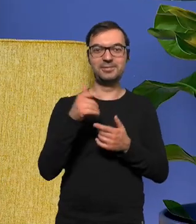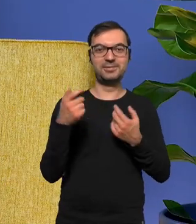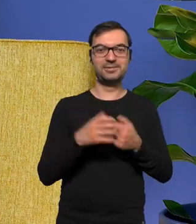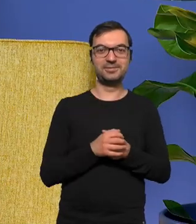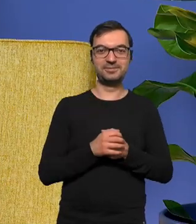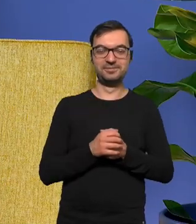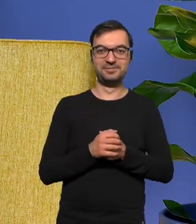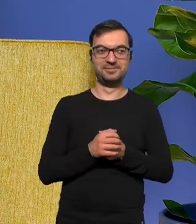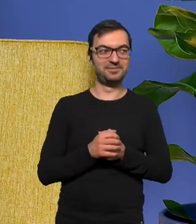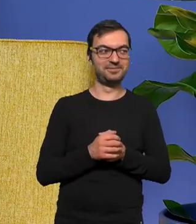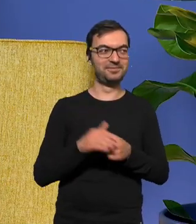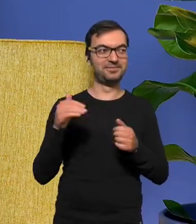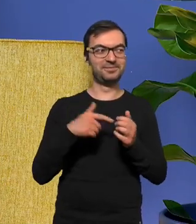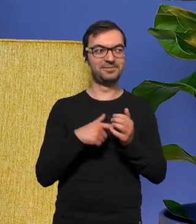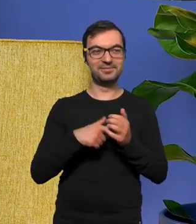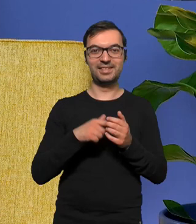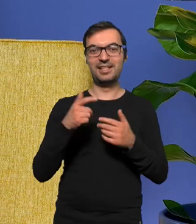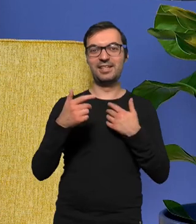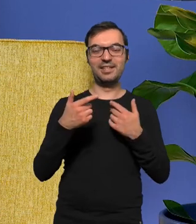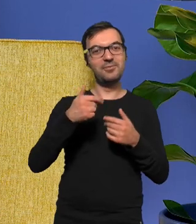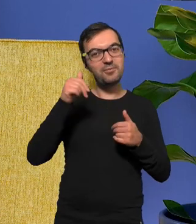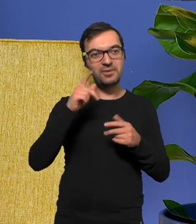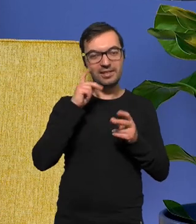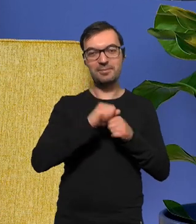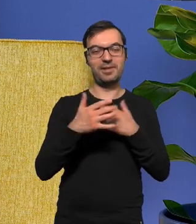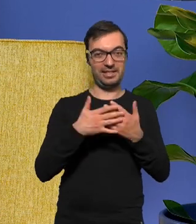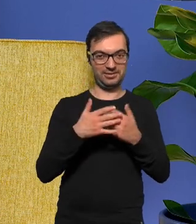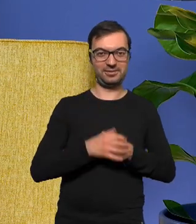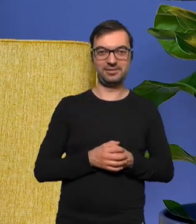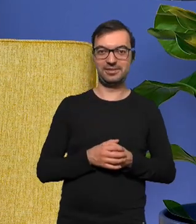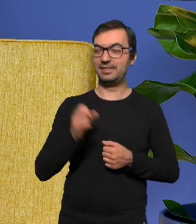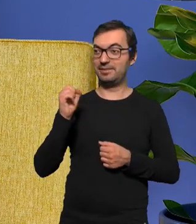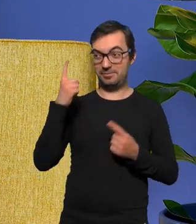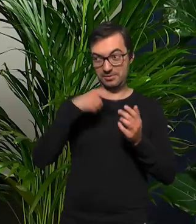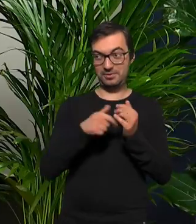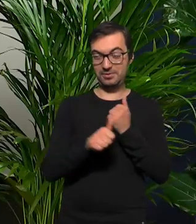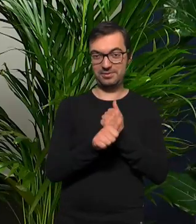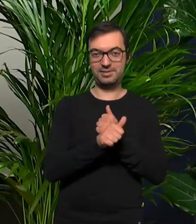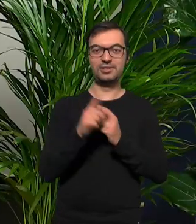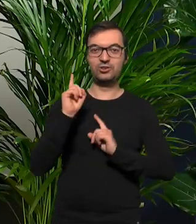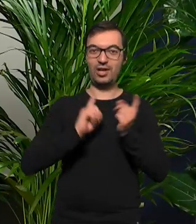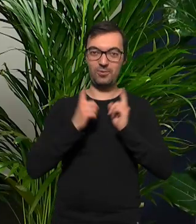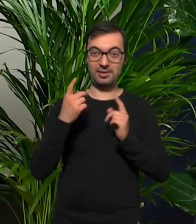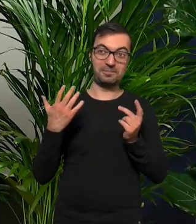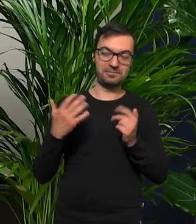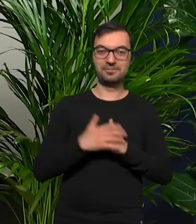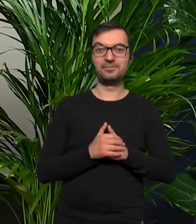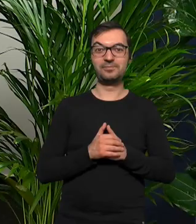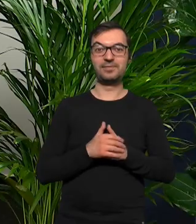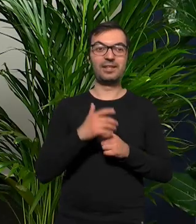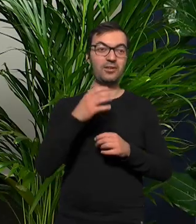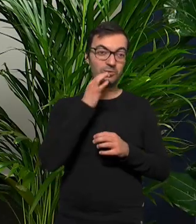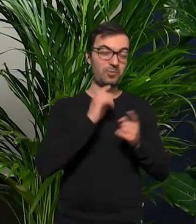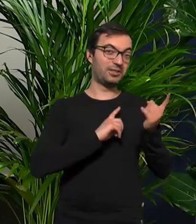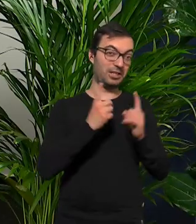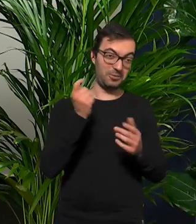może to może to jest aga bliżej niż myślisz myślisz że o to chodzi że działka że dobra